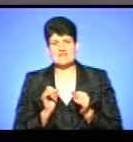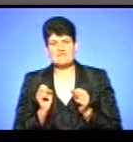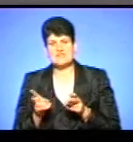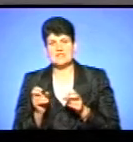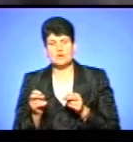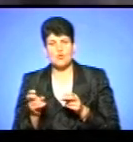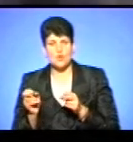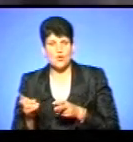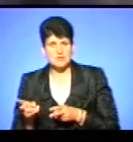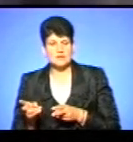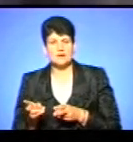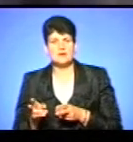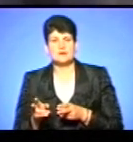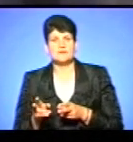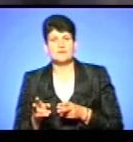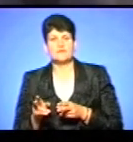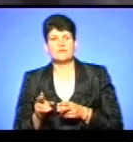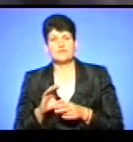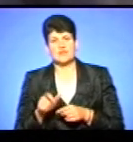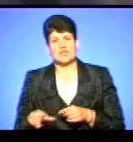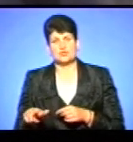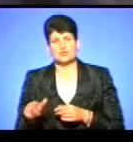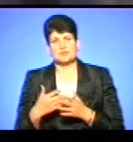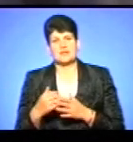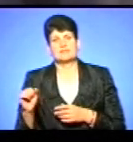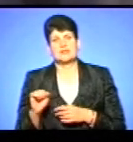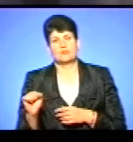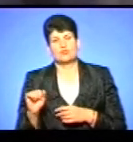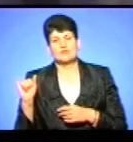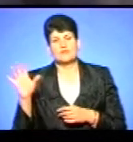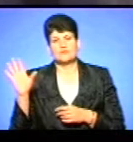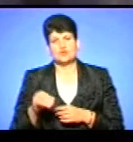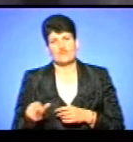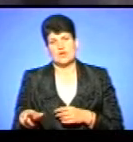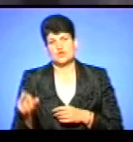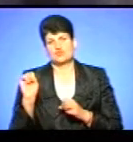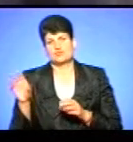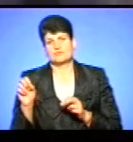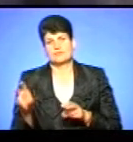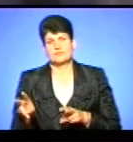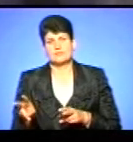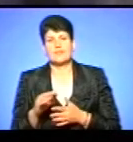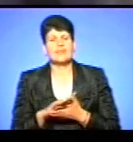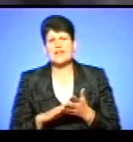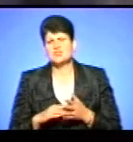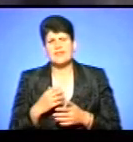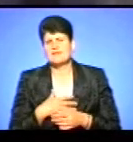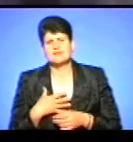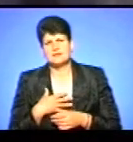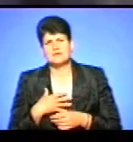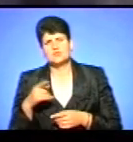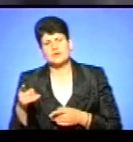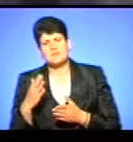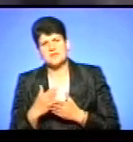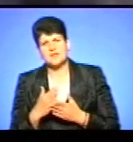побутової системи каналізації, вони йдуть в річку. Візьмемо, наприклад, Тербовлю, вони все йдуть в річку. Через то, вже далі не важливо, чи воно вбрізалося